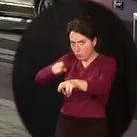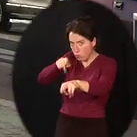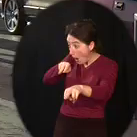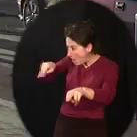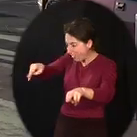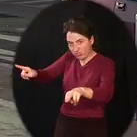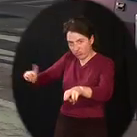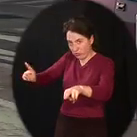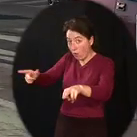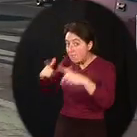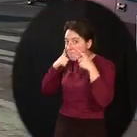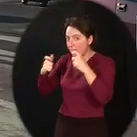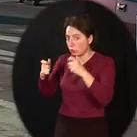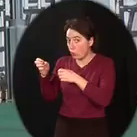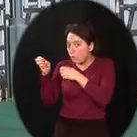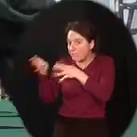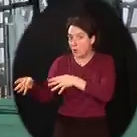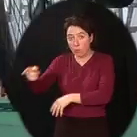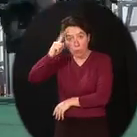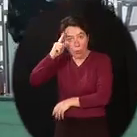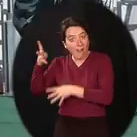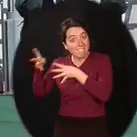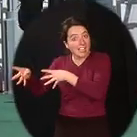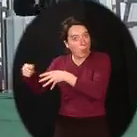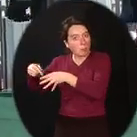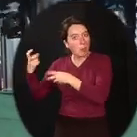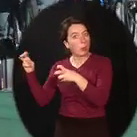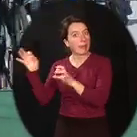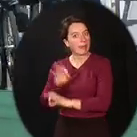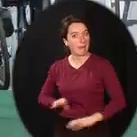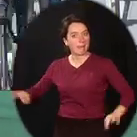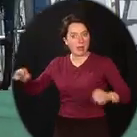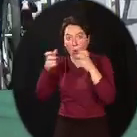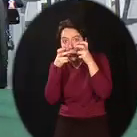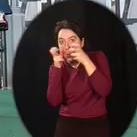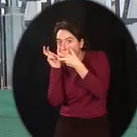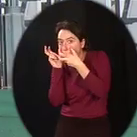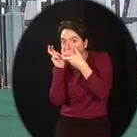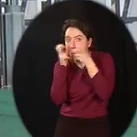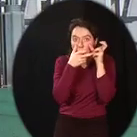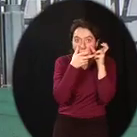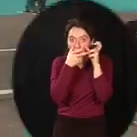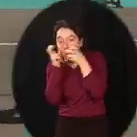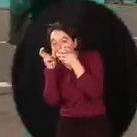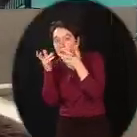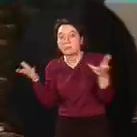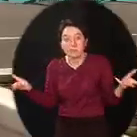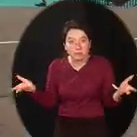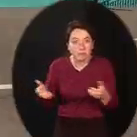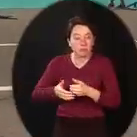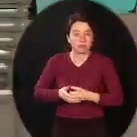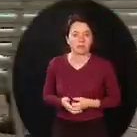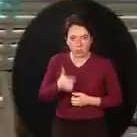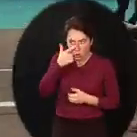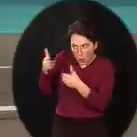faut que vous fassiez très attention au vélo parce que vous ne les entendez pas. Alors, utilisez bien vos yeux, regardez bien autour de vous, à gauche et à